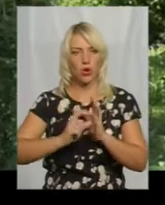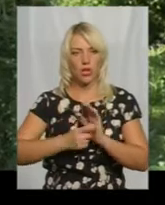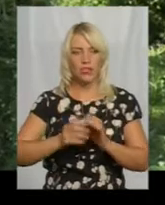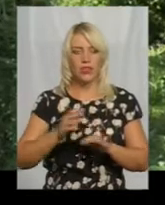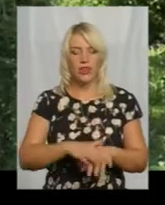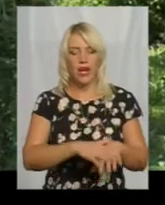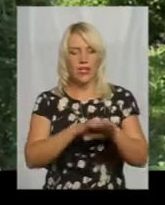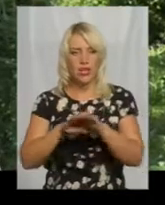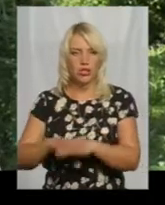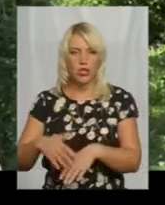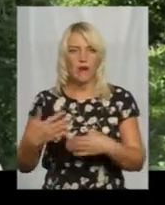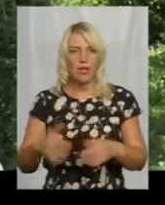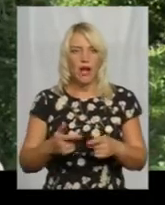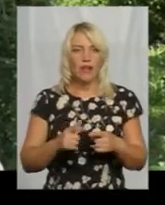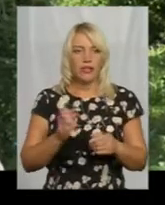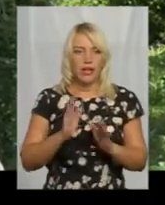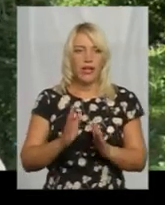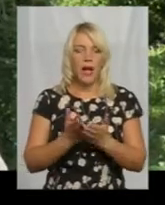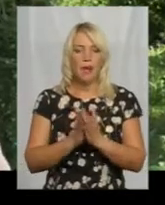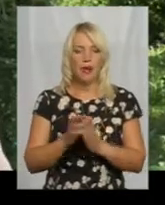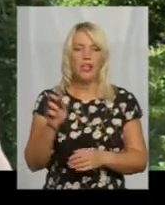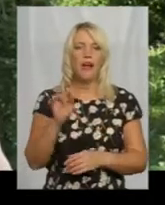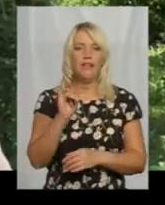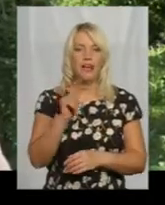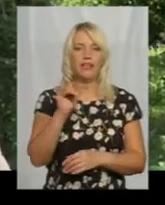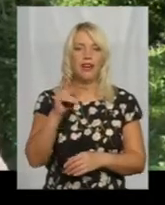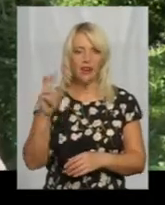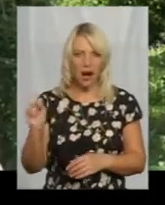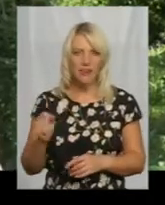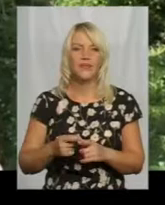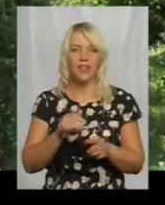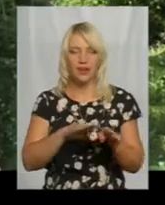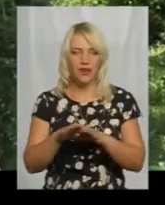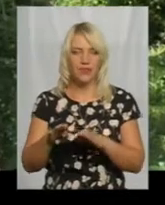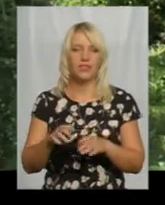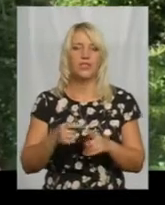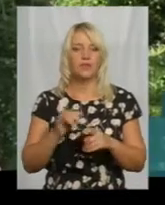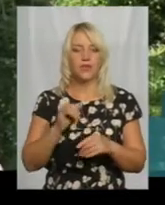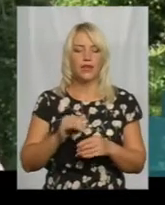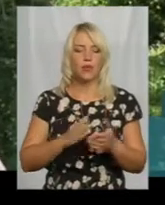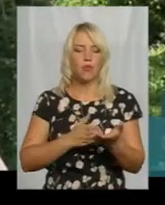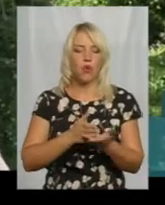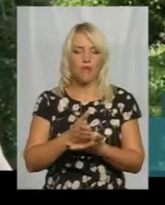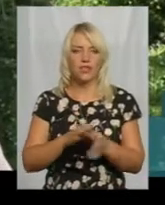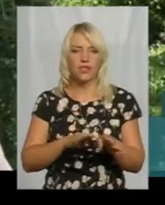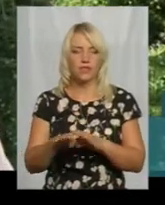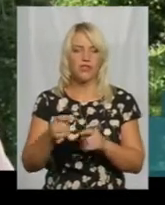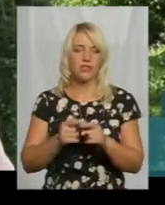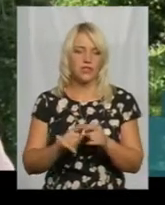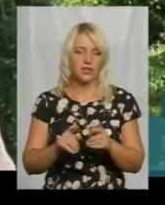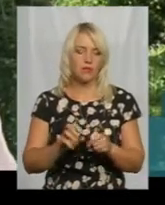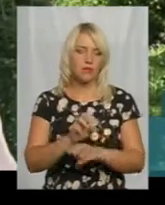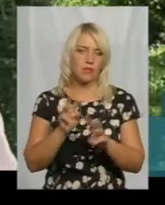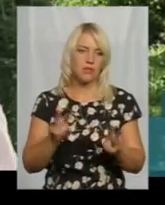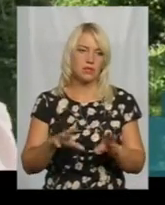надійшло тільки підручник з фізики, рівень стандарт і профільний рівень. І цими підручниками